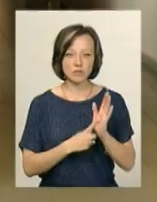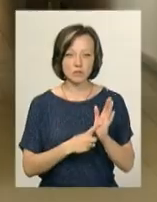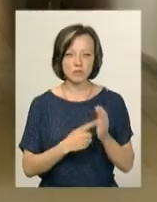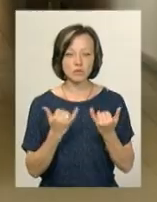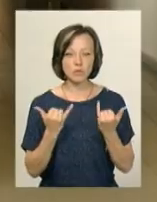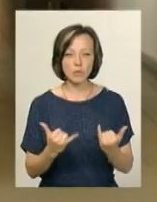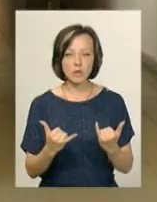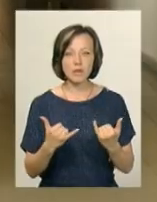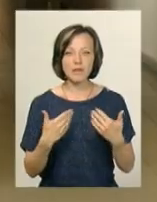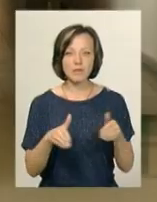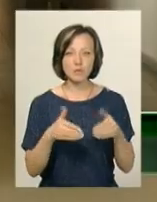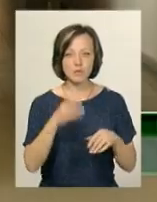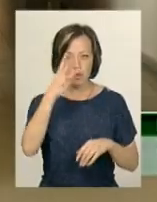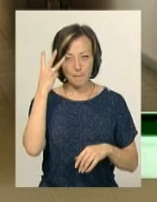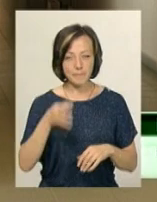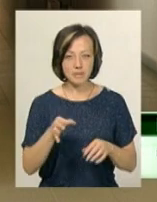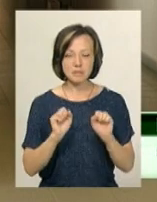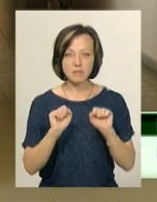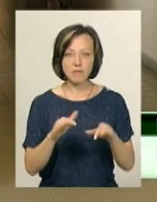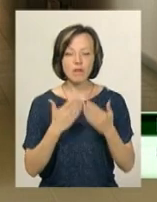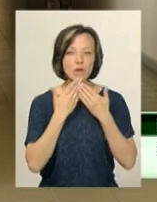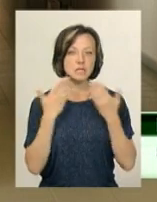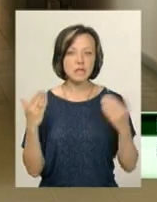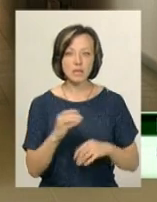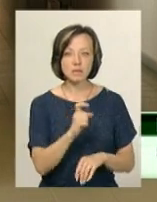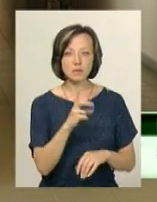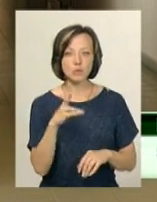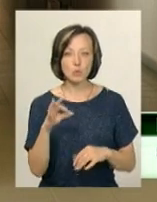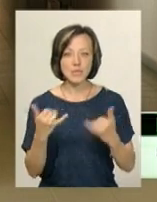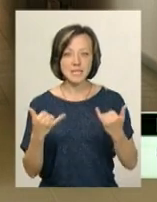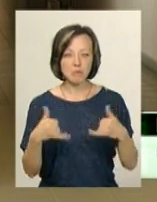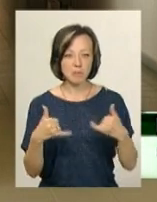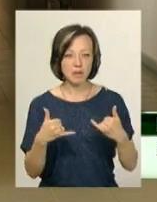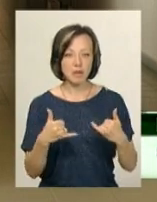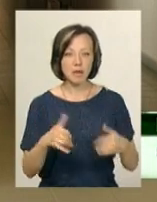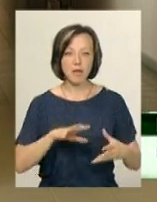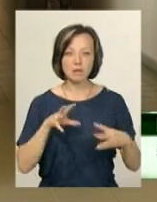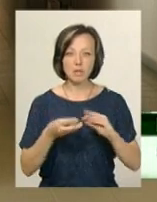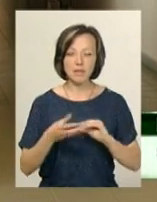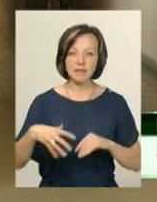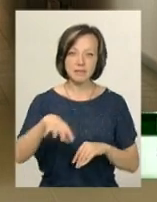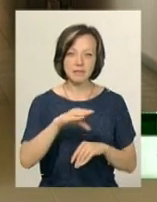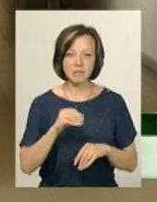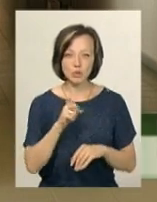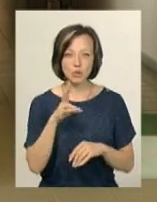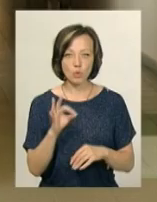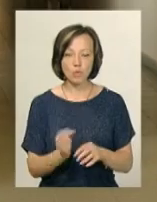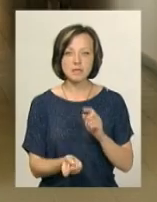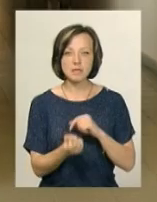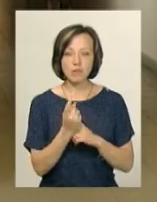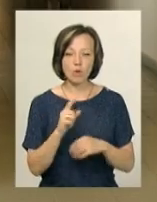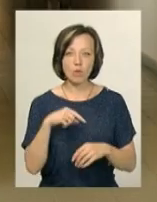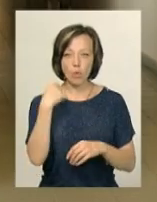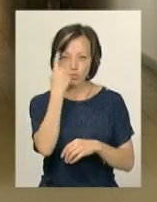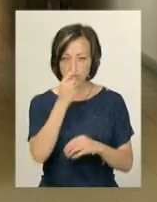Сьогодні абітурієнти з Хмельниччини складали останнє зовнішнє незалежне оцінювання з хімії. Результати усіх ЗНО з'являться на особистих сторінках